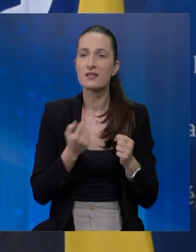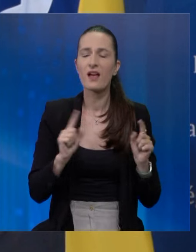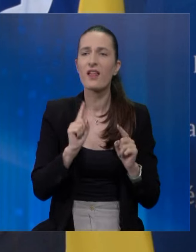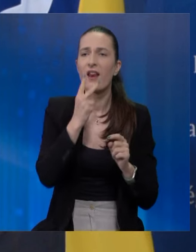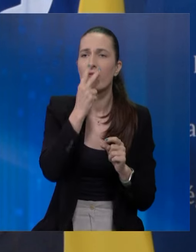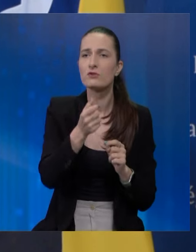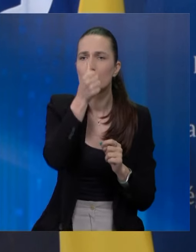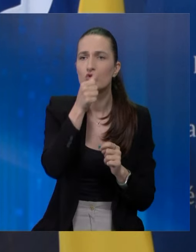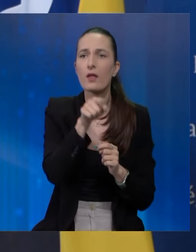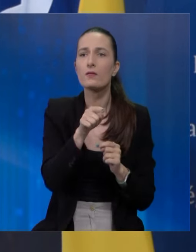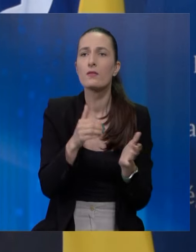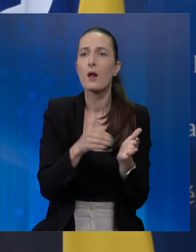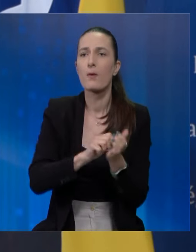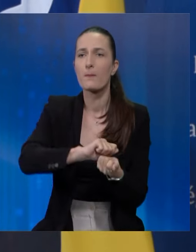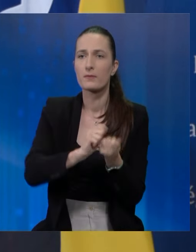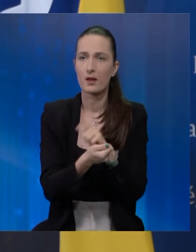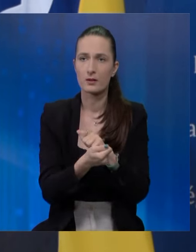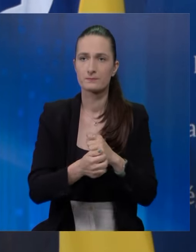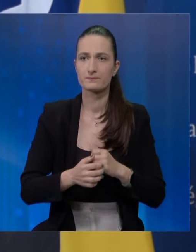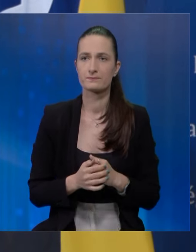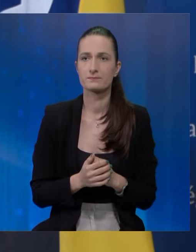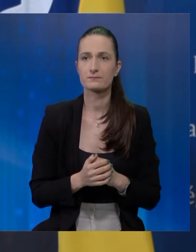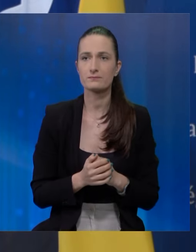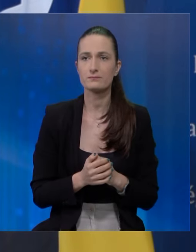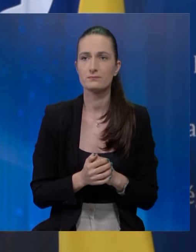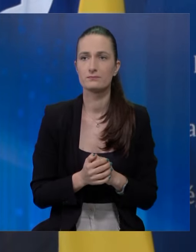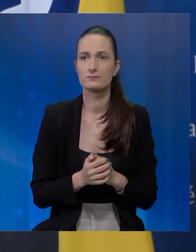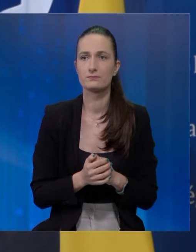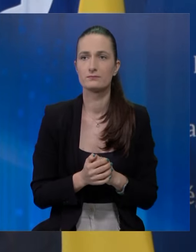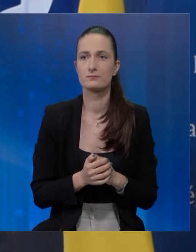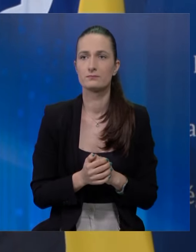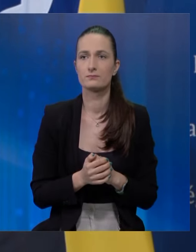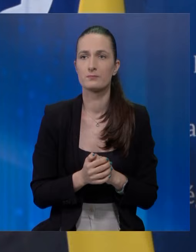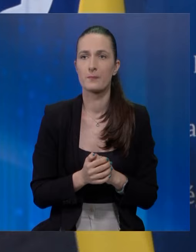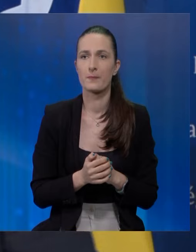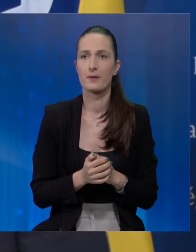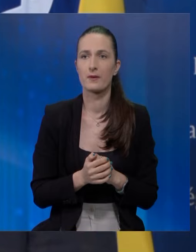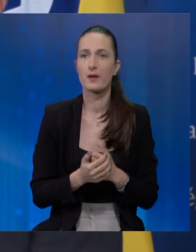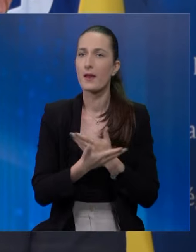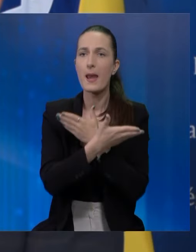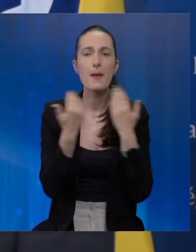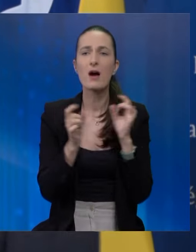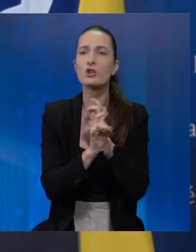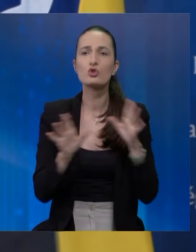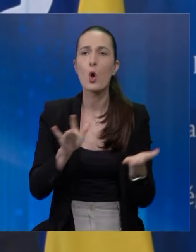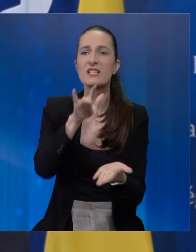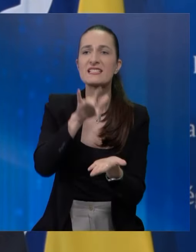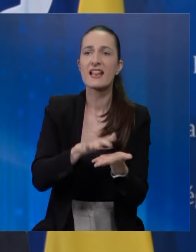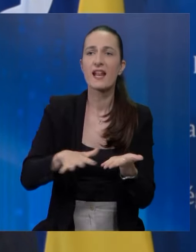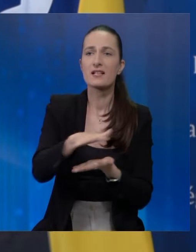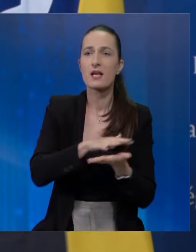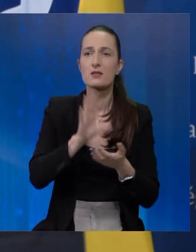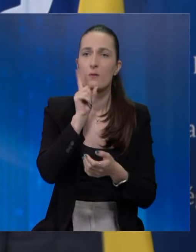sporazuma, imamo veliki broj zajedničkih akcija i ne vidimo da tu bilo što treba mijenjati. Evo da poručim gospodinu